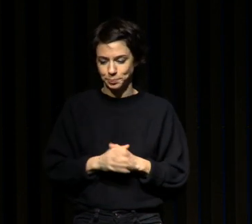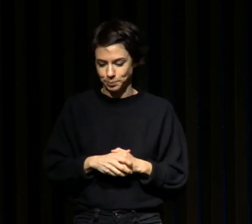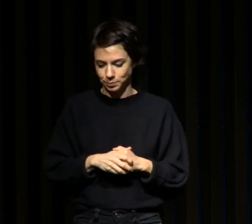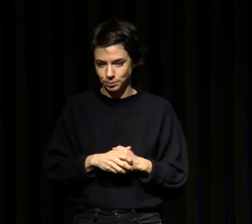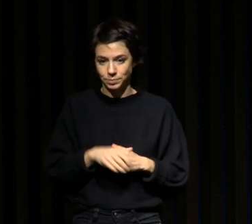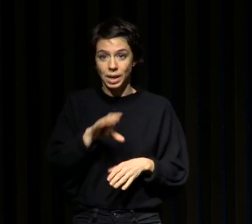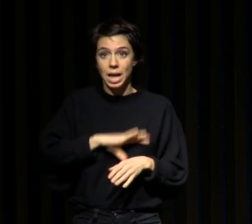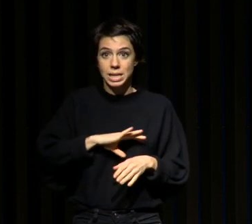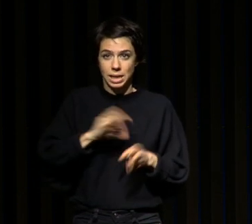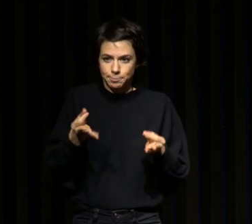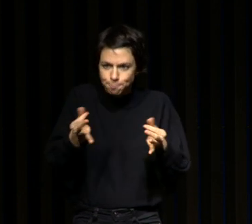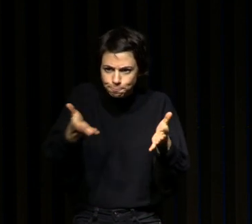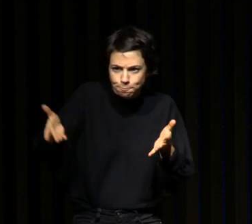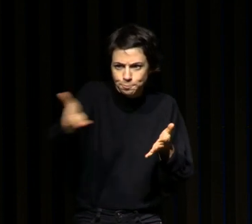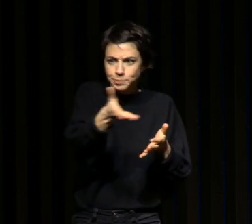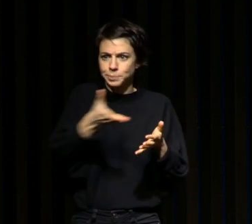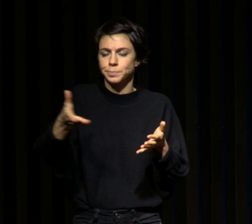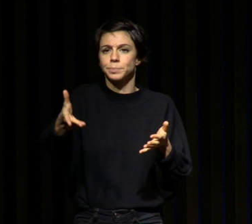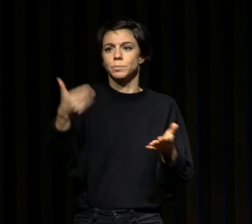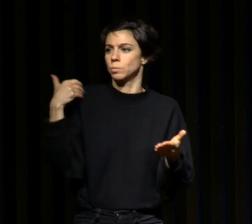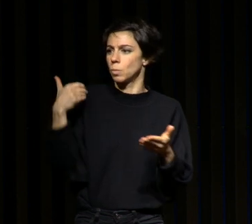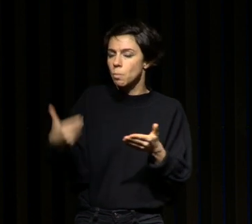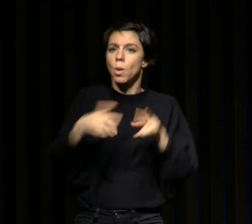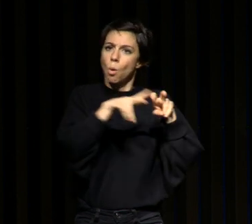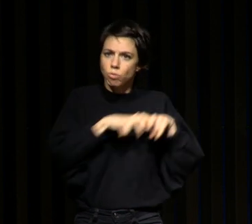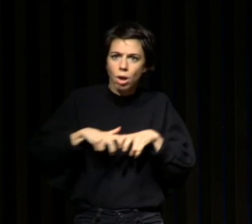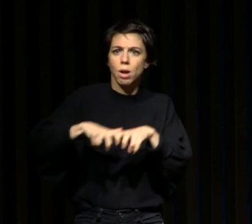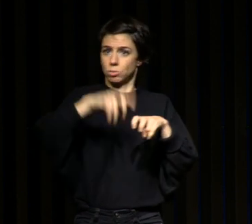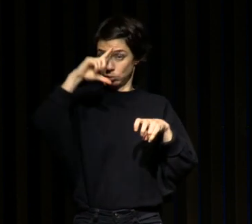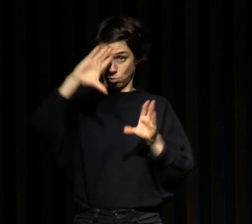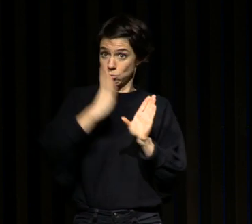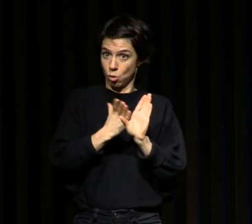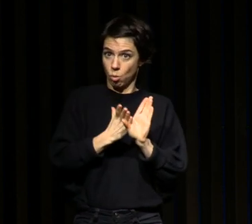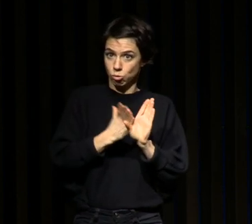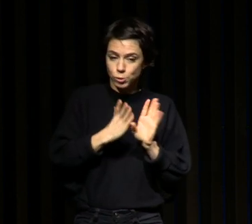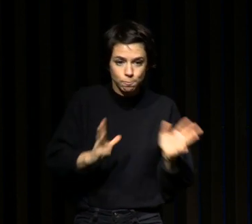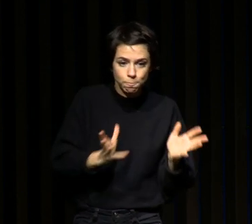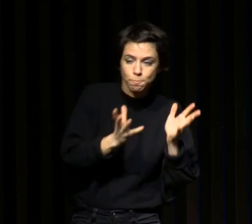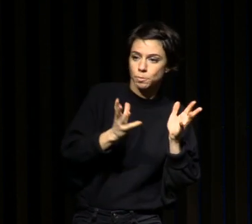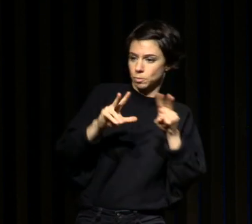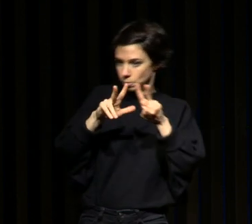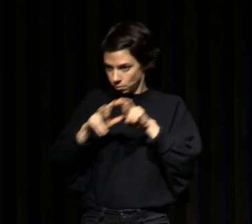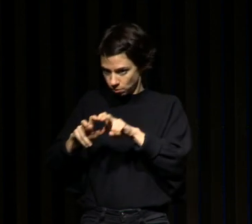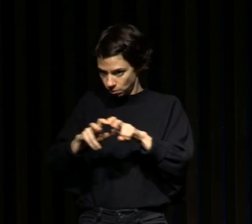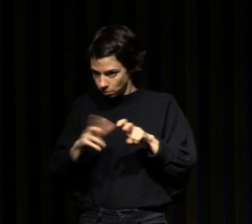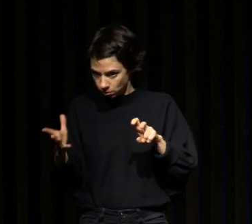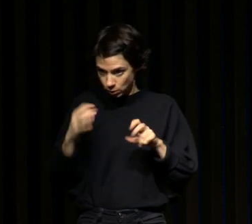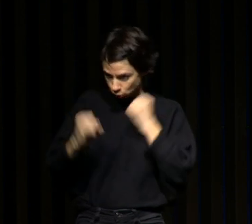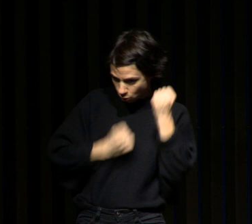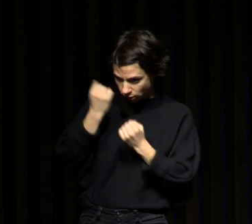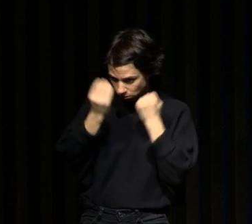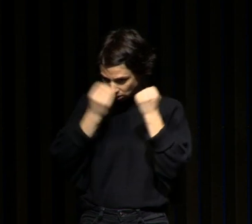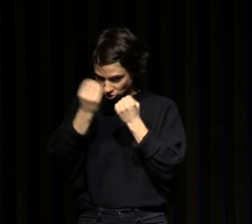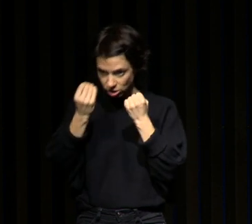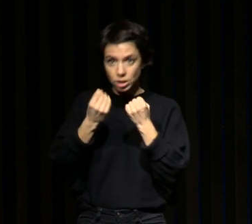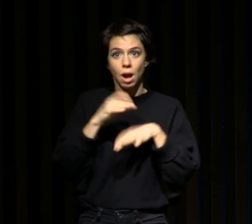toute la psychologie et toute l'approche psychodynamique qu'on a pu connaître pour essayer d'analyser d'accompagner d'aider la souffrance psychique